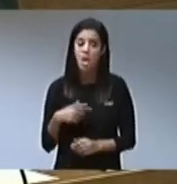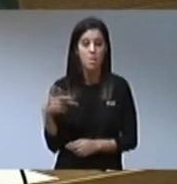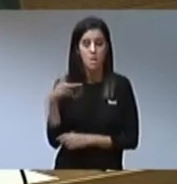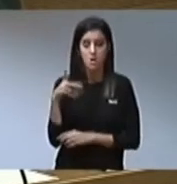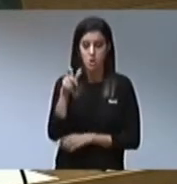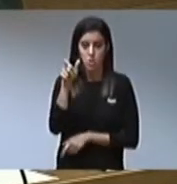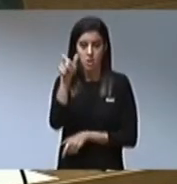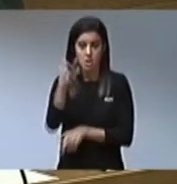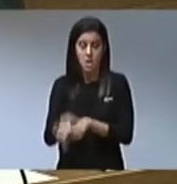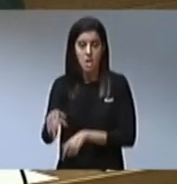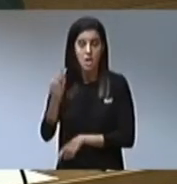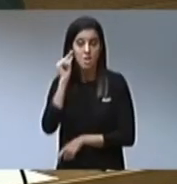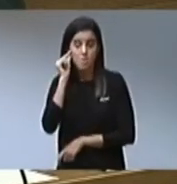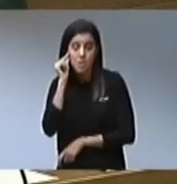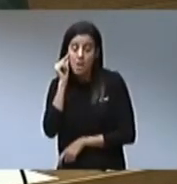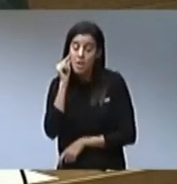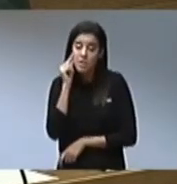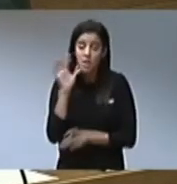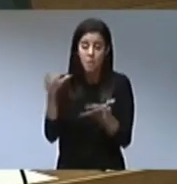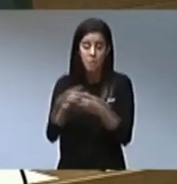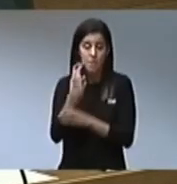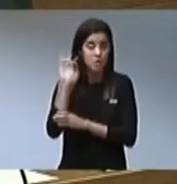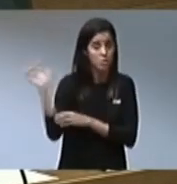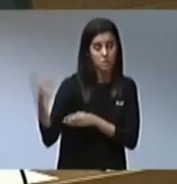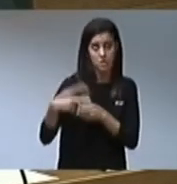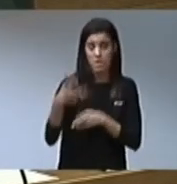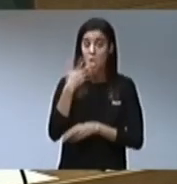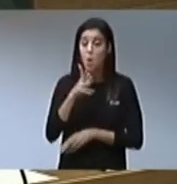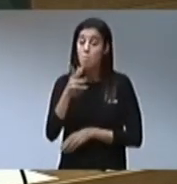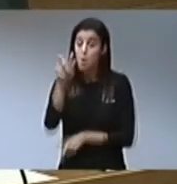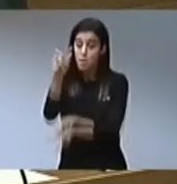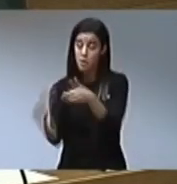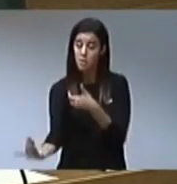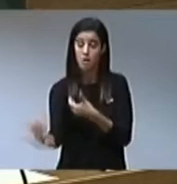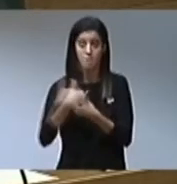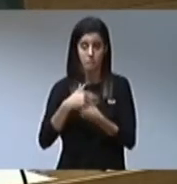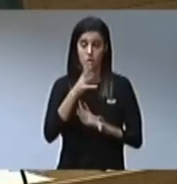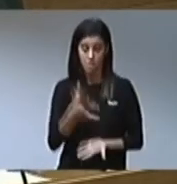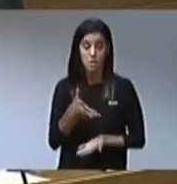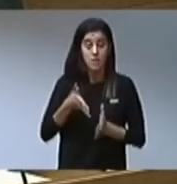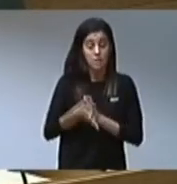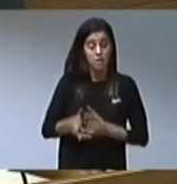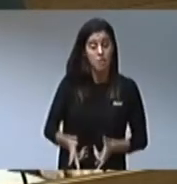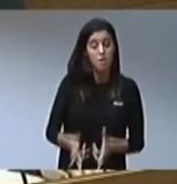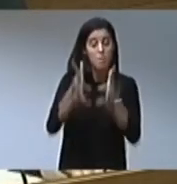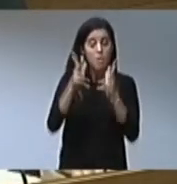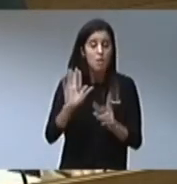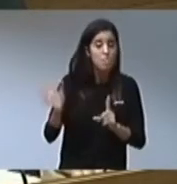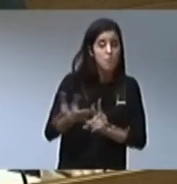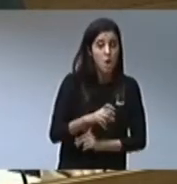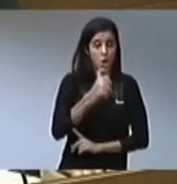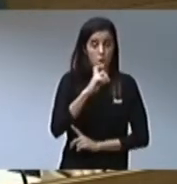qualsevol formació nacionalista, perquè ens han votat i perquè la democràcia es forja en consensos com els